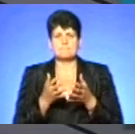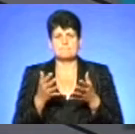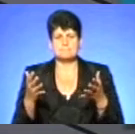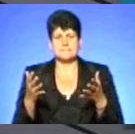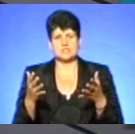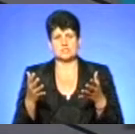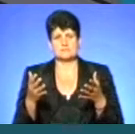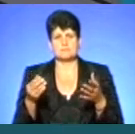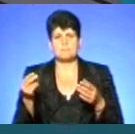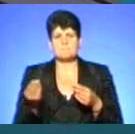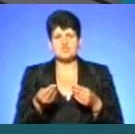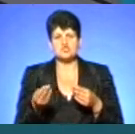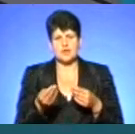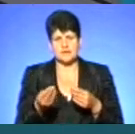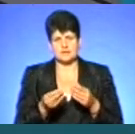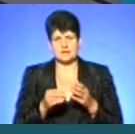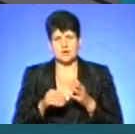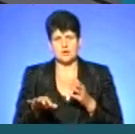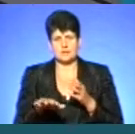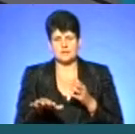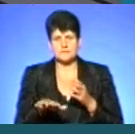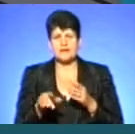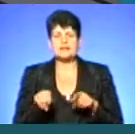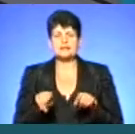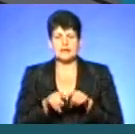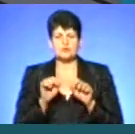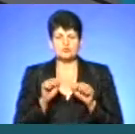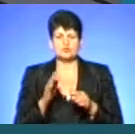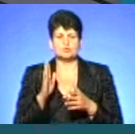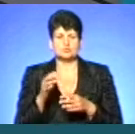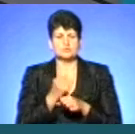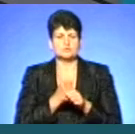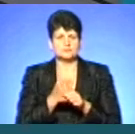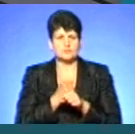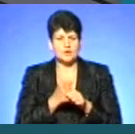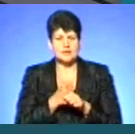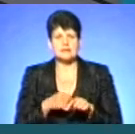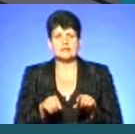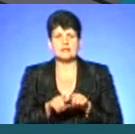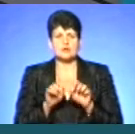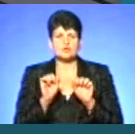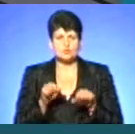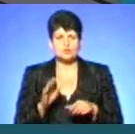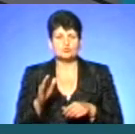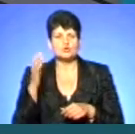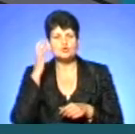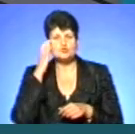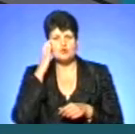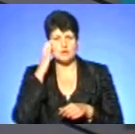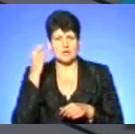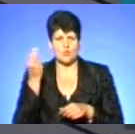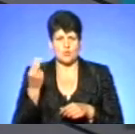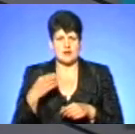чорного забарвлення тіла. Ви хотіли б знати, як розпізнати гадюку звичайно? Адже вона